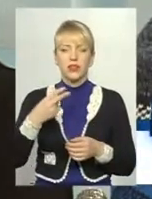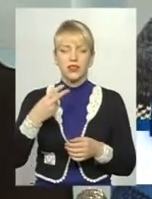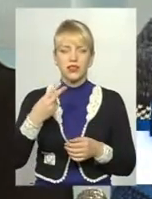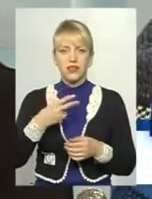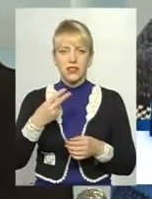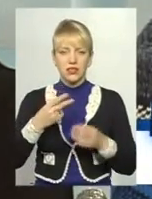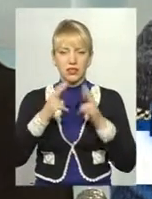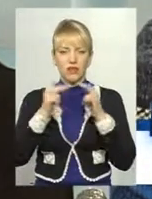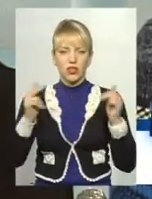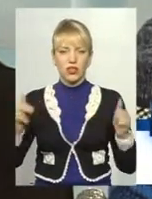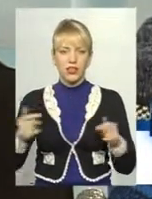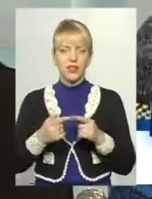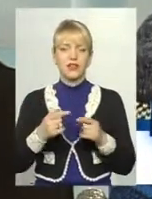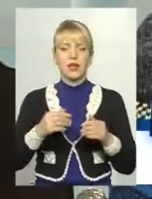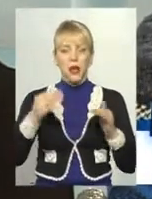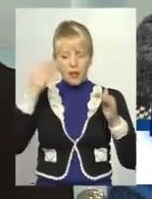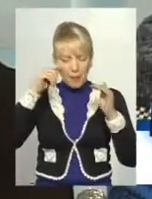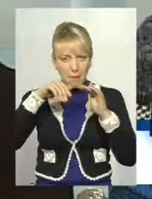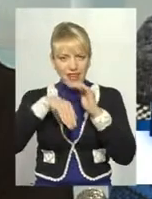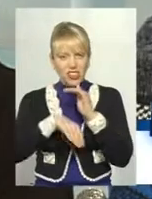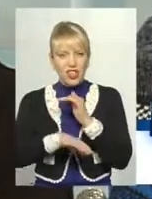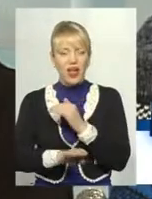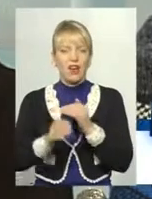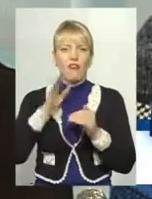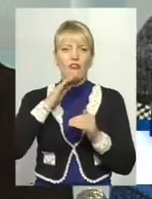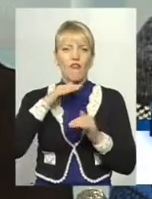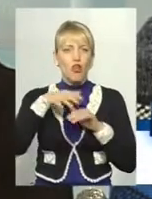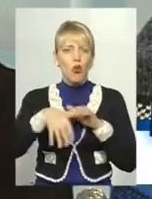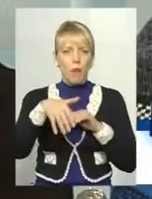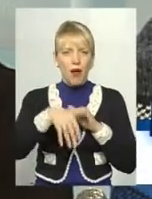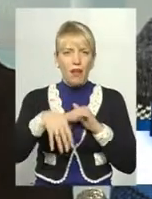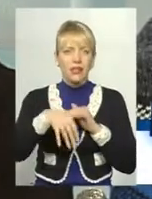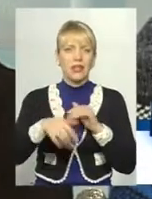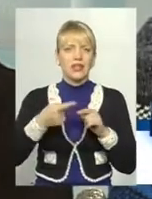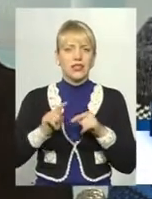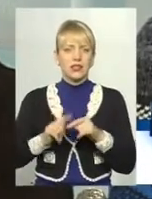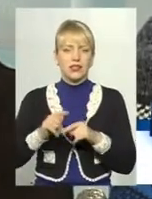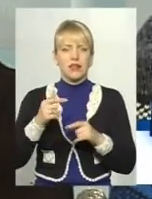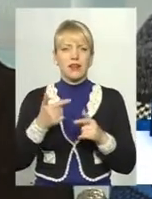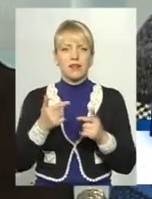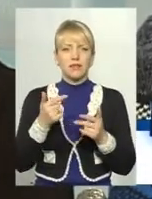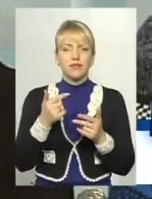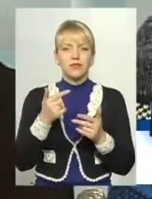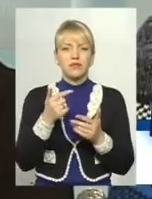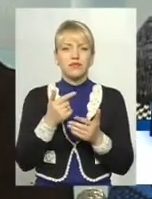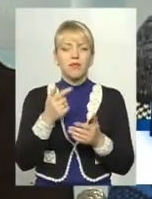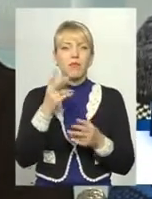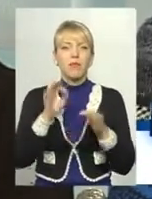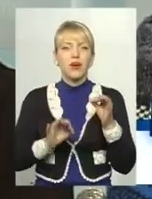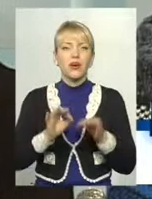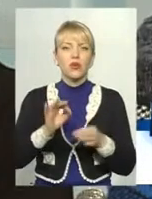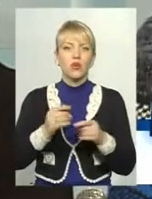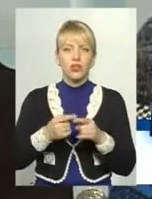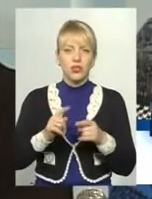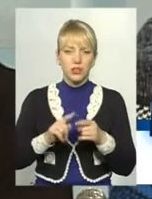десятки маєтків, печери, водопади, природні багатства. Це наший, от такий красномовний приклад нашого потенціалу. Ми були в